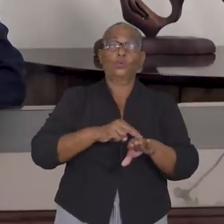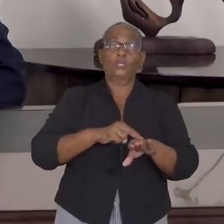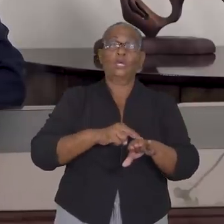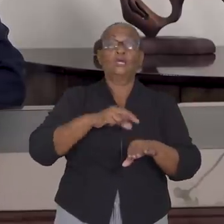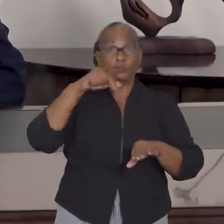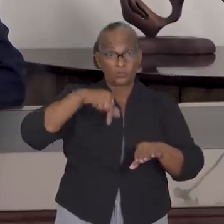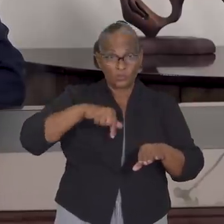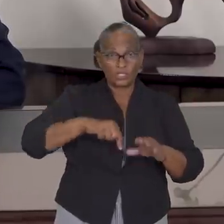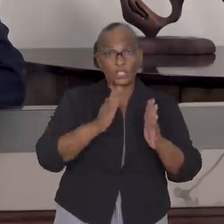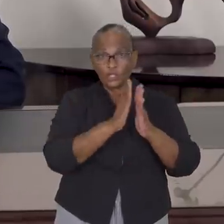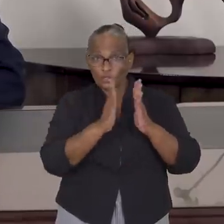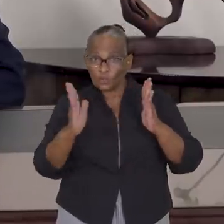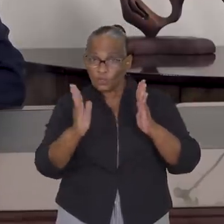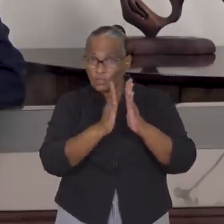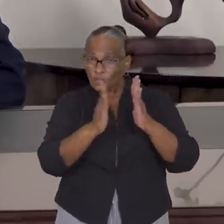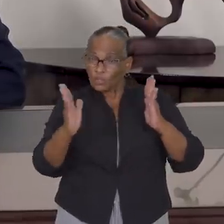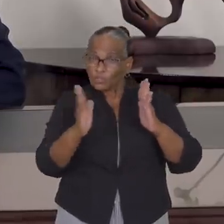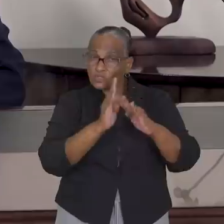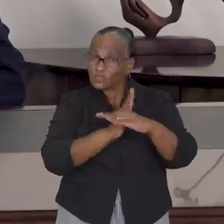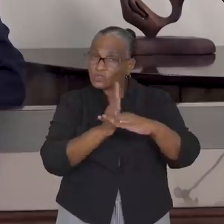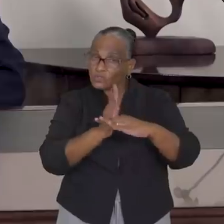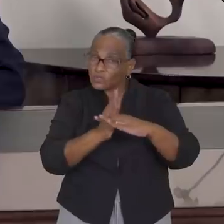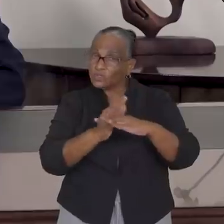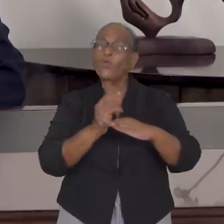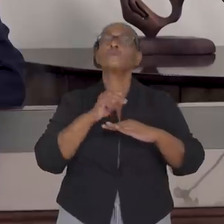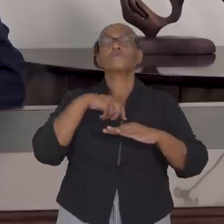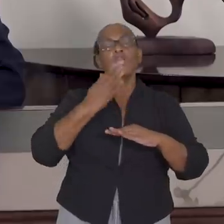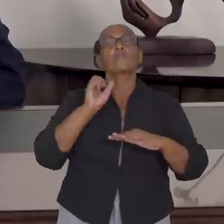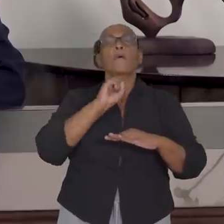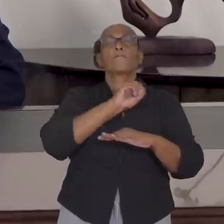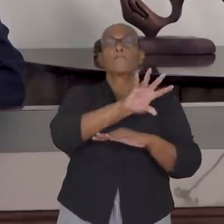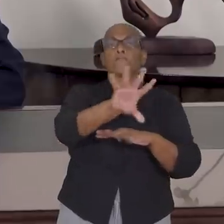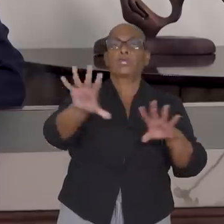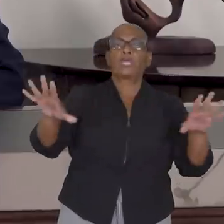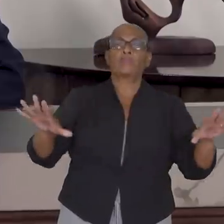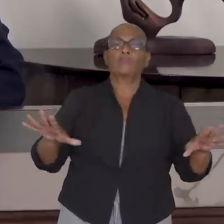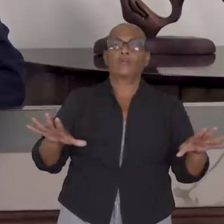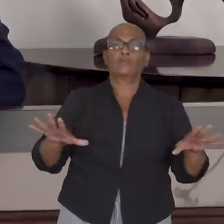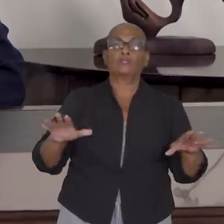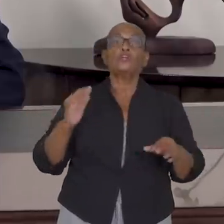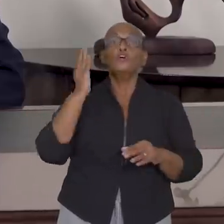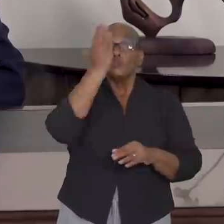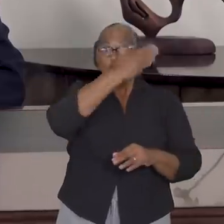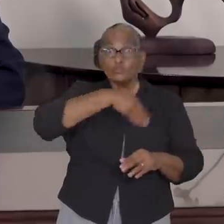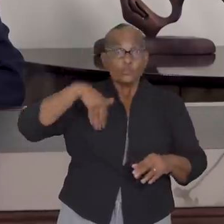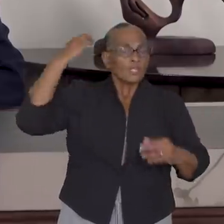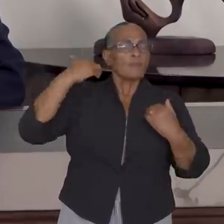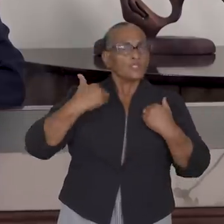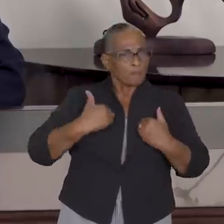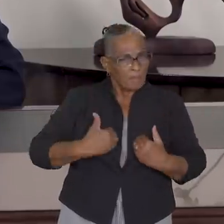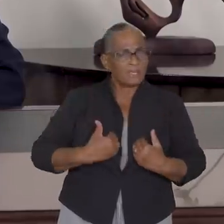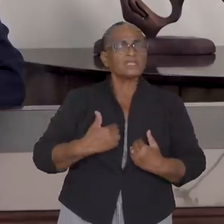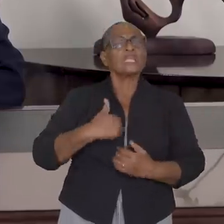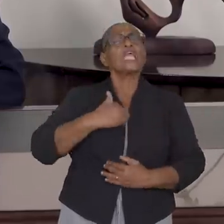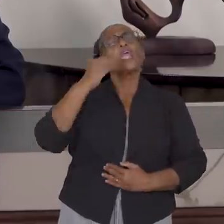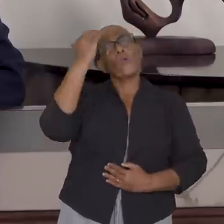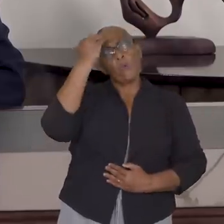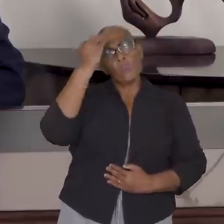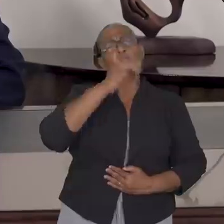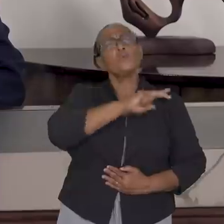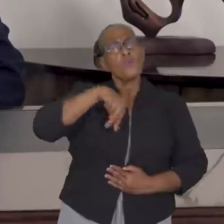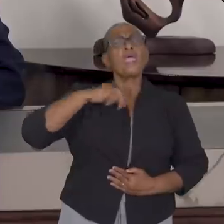maatregelen nodig zijn, zullen deze tussentijds worden bekendgemaakt. 12. Landgenoten,